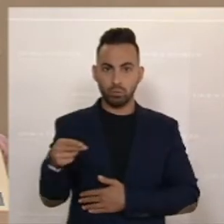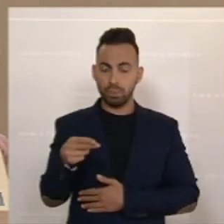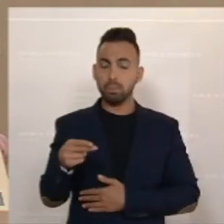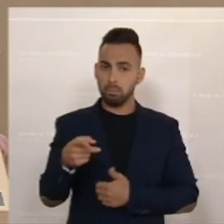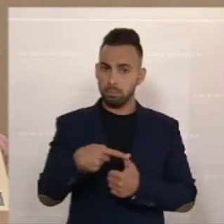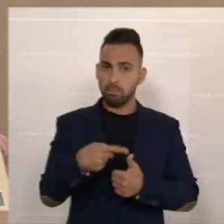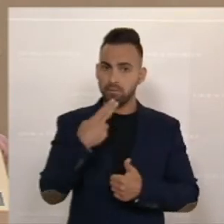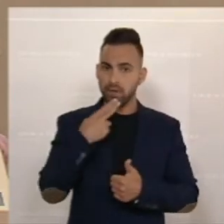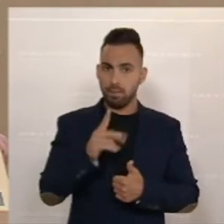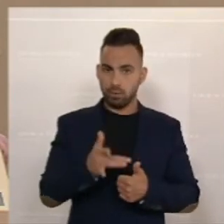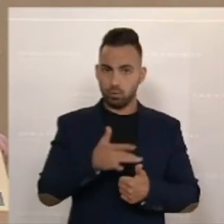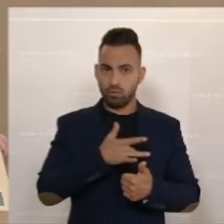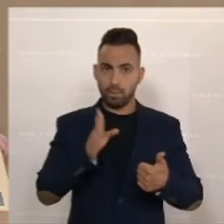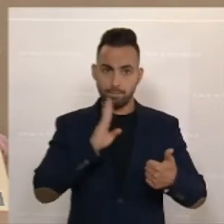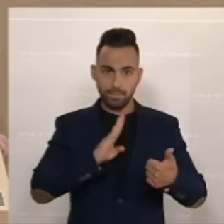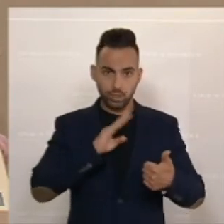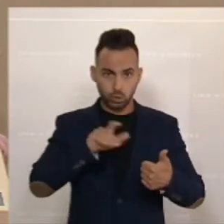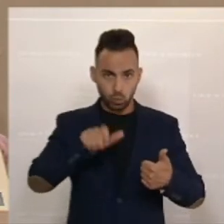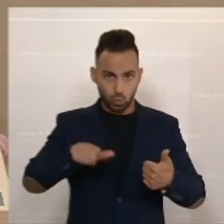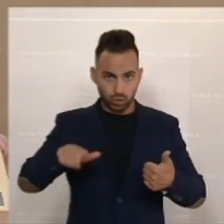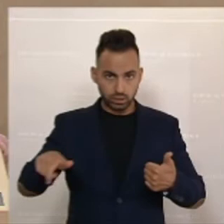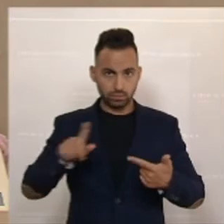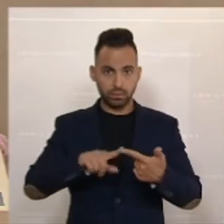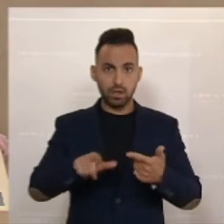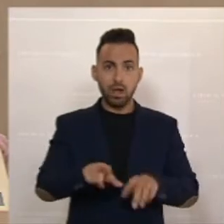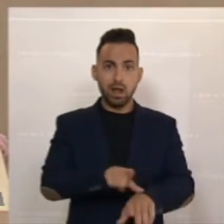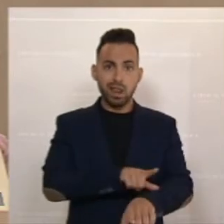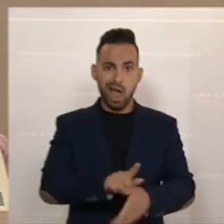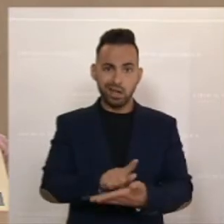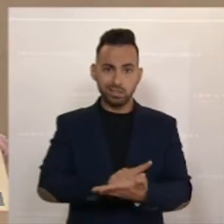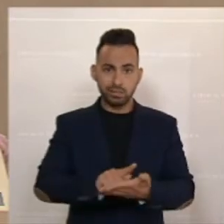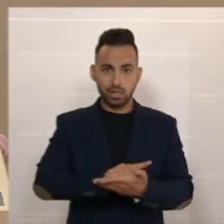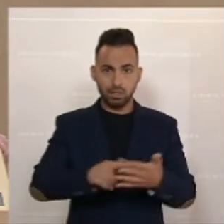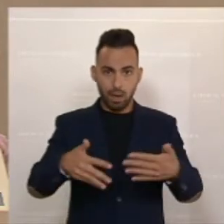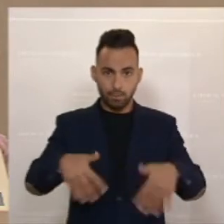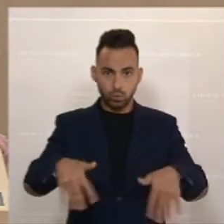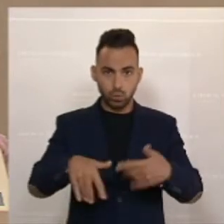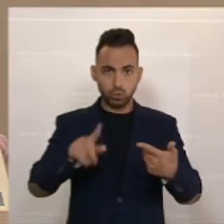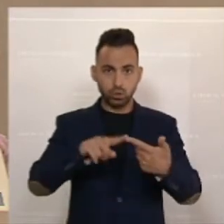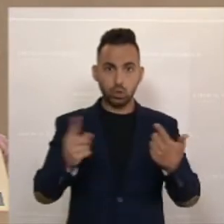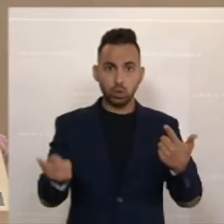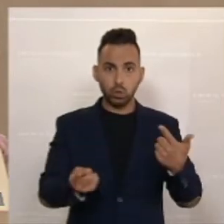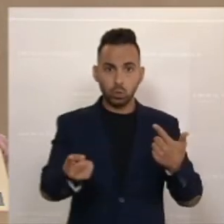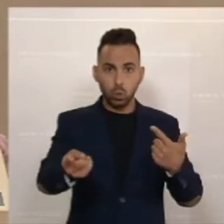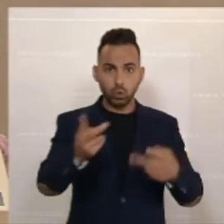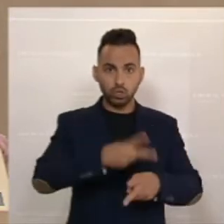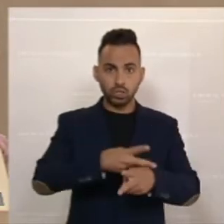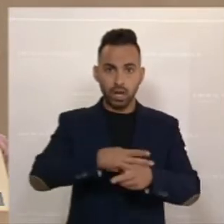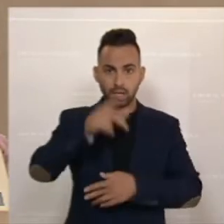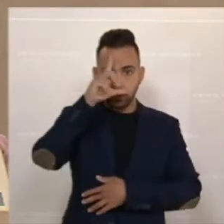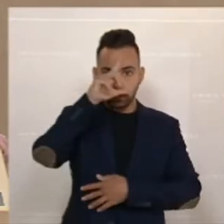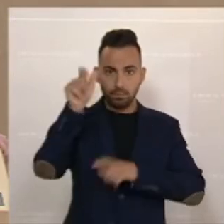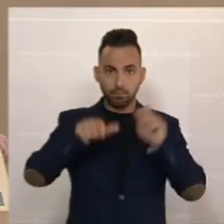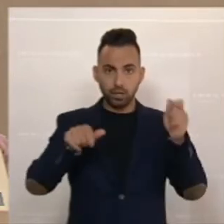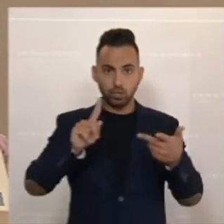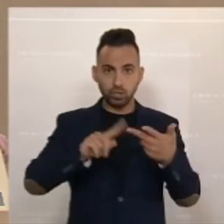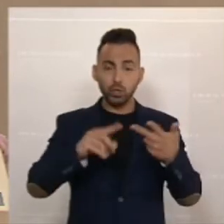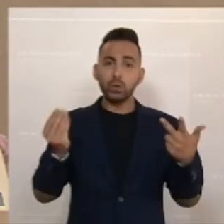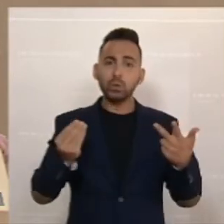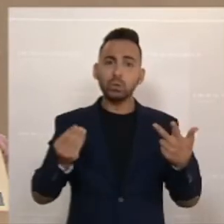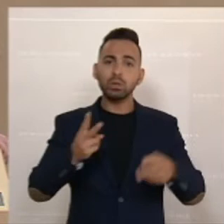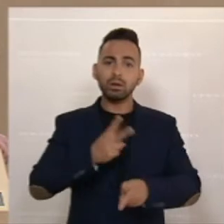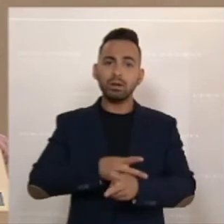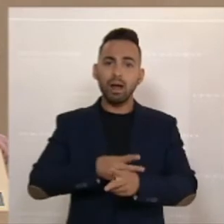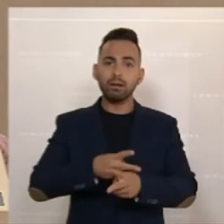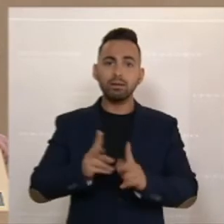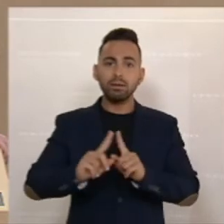Pensionistinnen und Pensionisten darunter. Das sind Langzeitarbeitslose, chronisch kranke Menschen, die aufgrund ihrer Krankheit